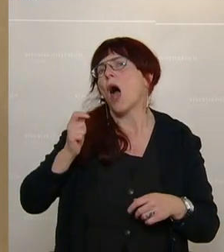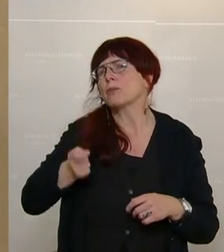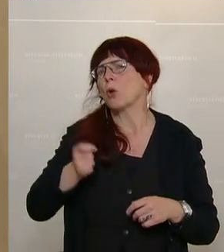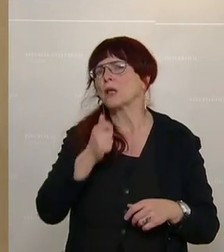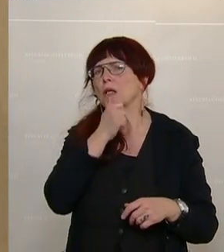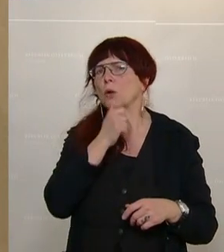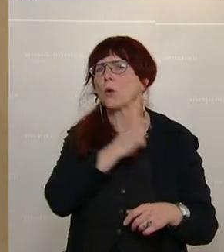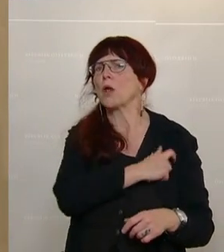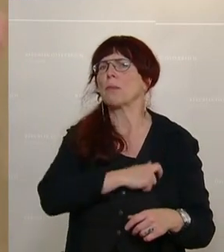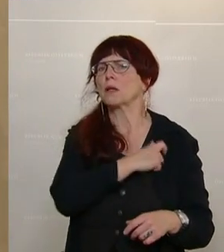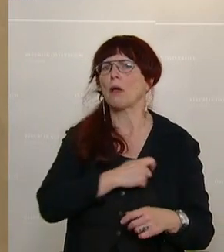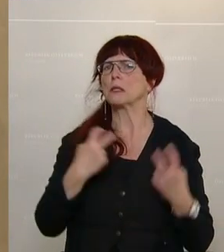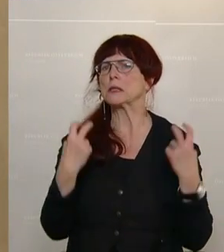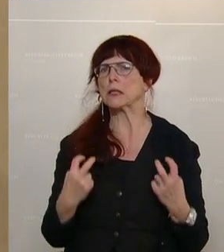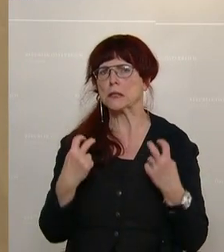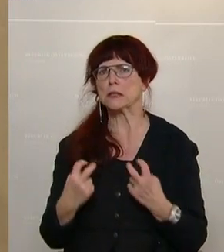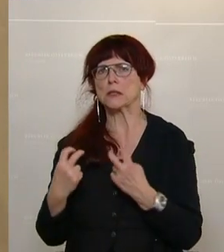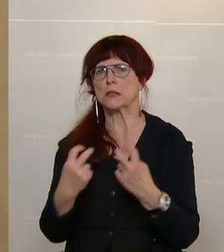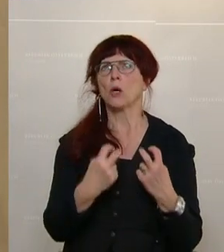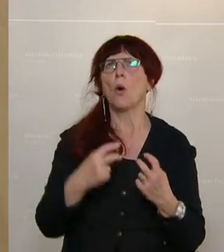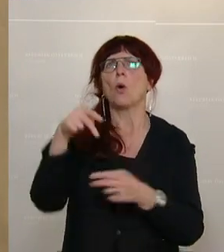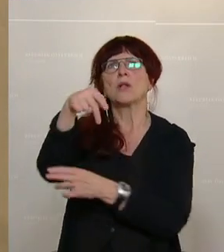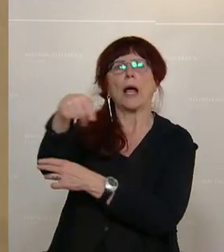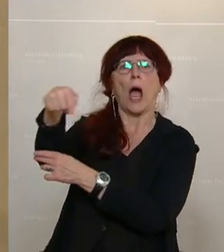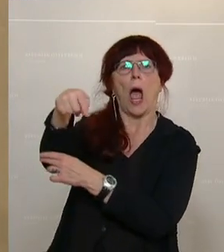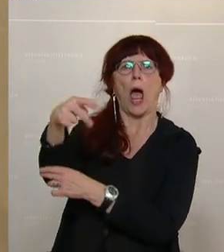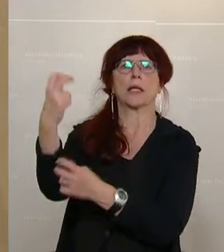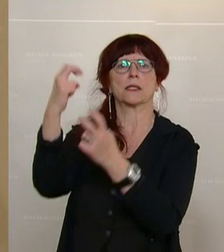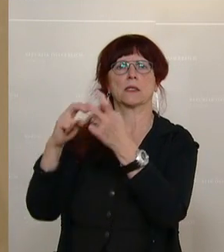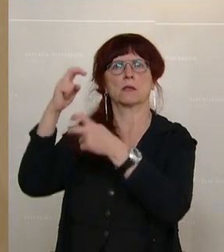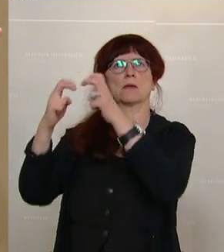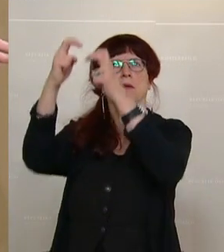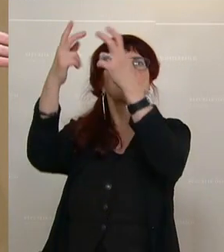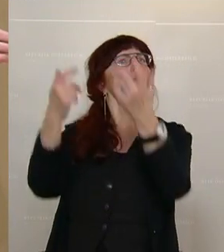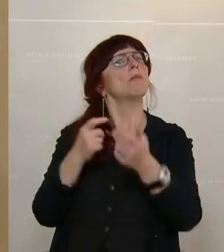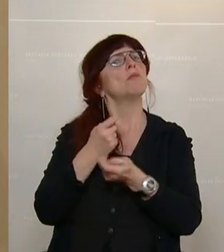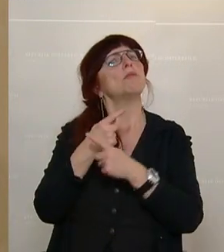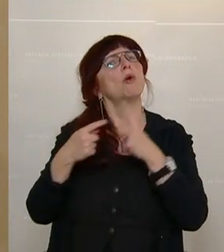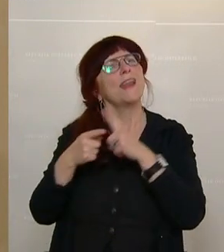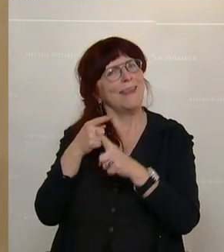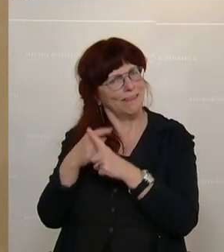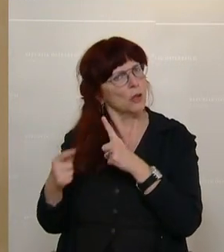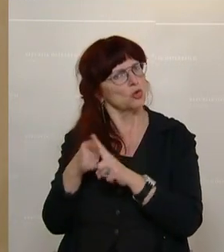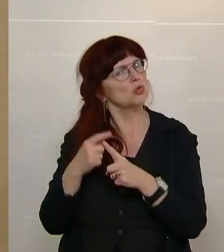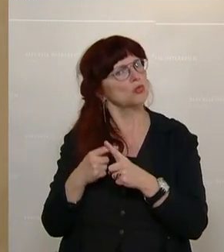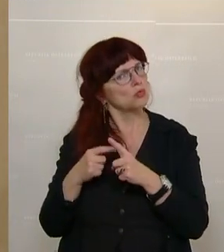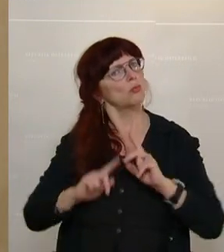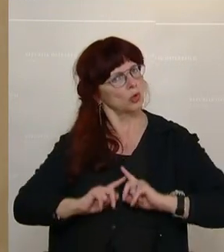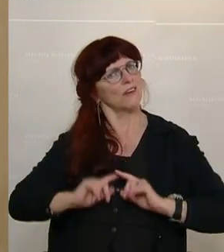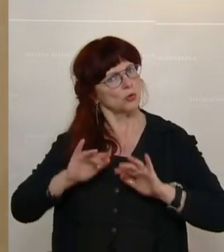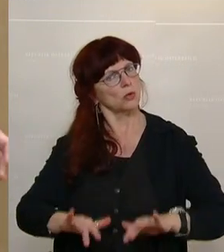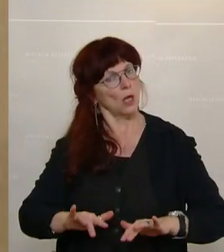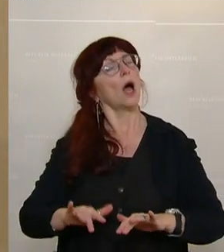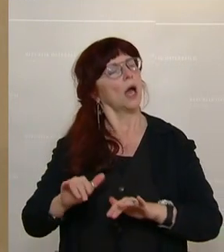machen oder irgendwo auf Kränen herumturnen und das als politisch motiviert machen, dann ist das natürlich von der Immunität geschützt. Und